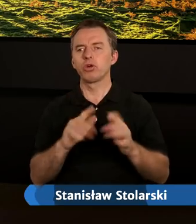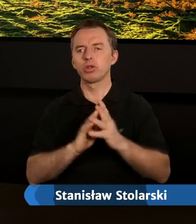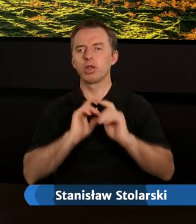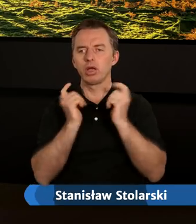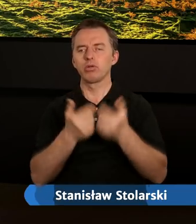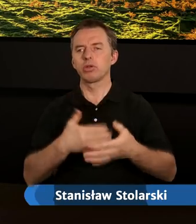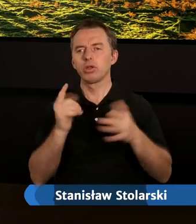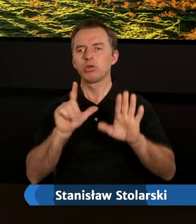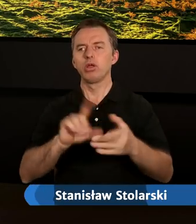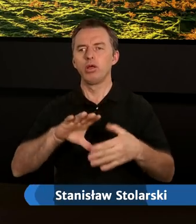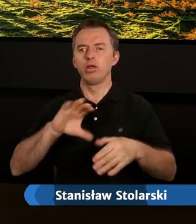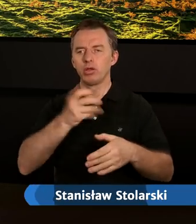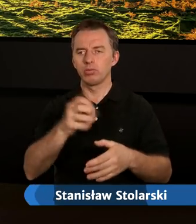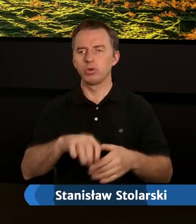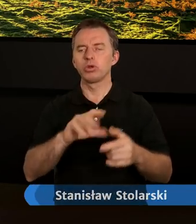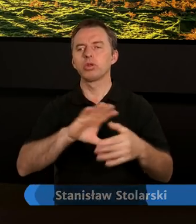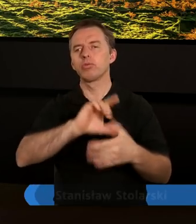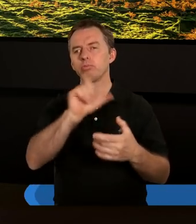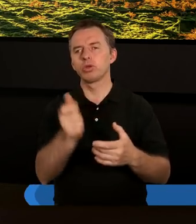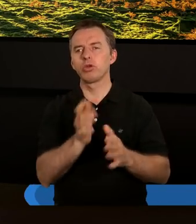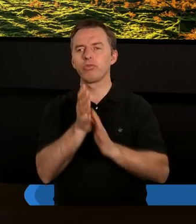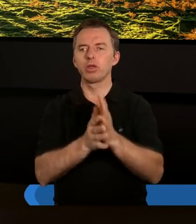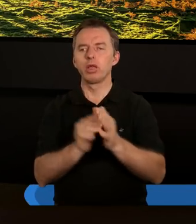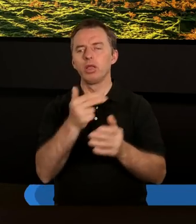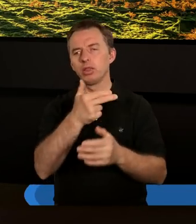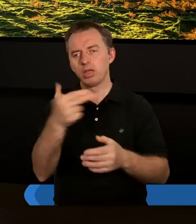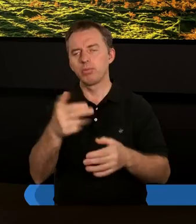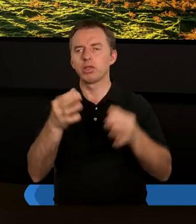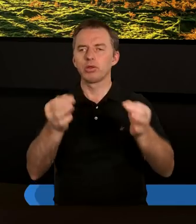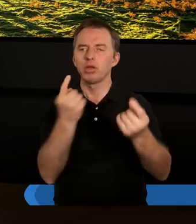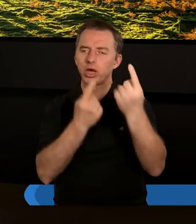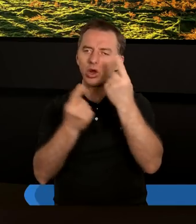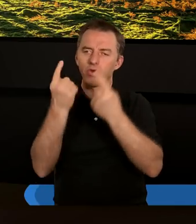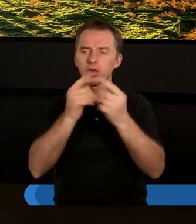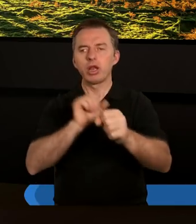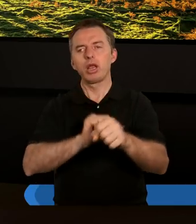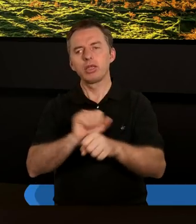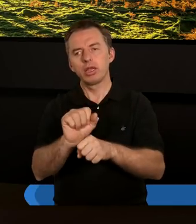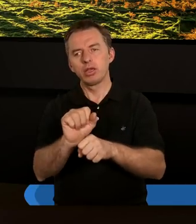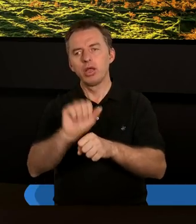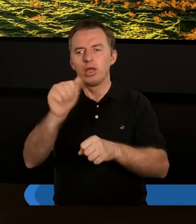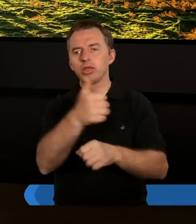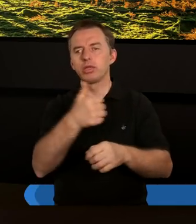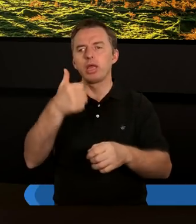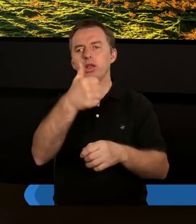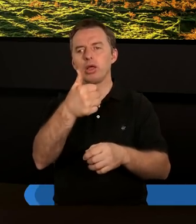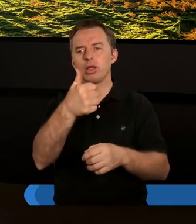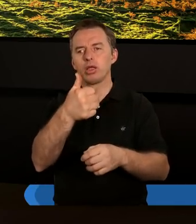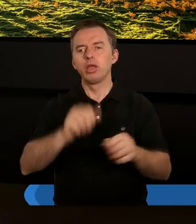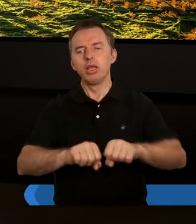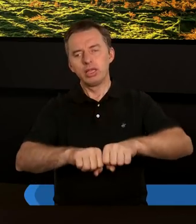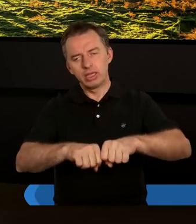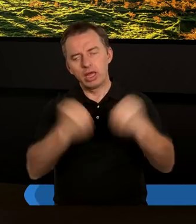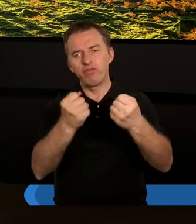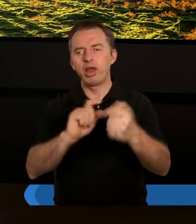Adwentystów Dnia Siódmego w zborze w Podkowie Leśnej, a tematem naszego dzisiejszego rozważania jest jedność i zerwane